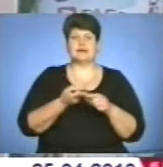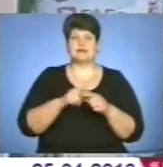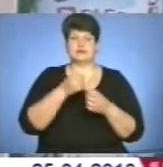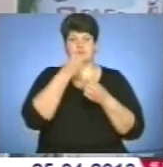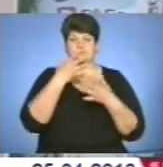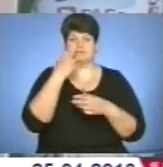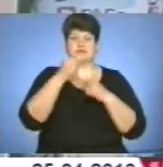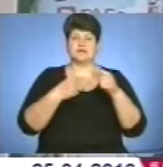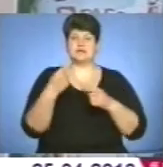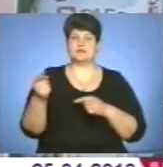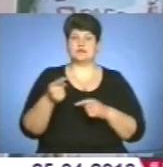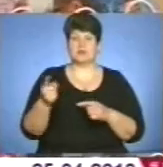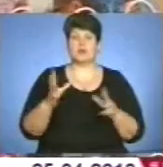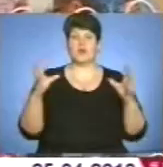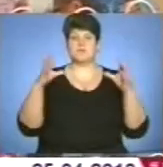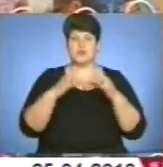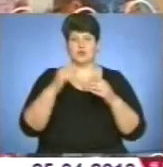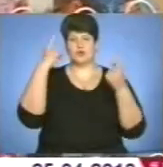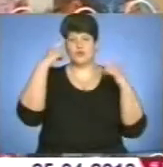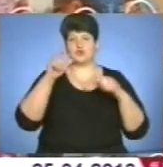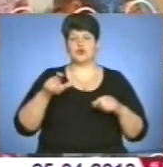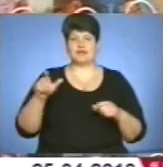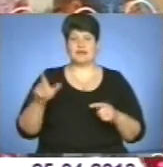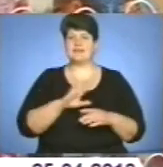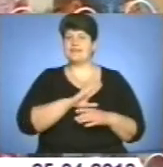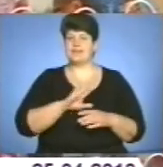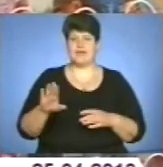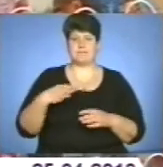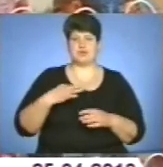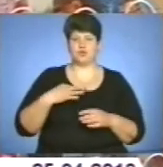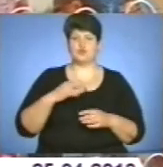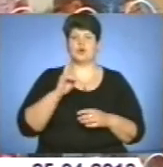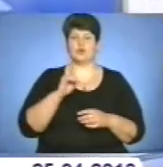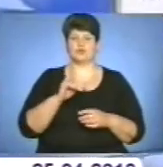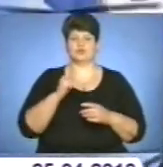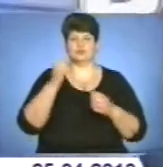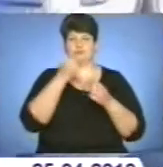яка об'єднує не лише творчих людей, а усіх, кому небайдужа українська культура.